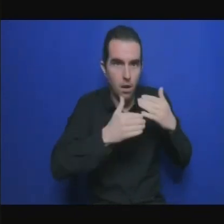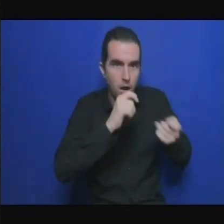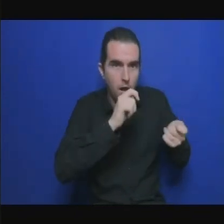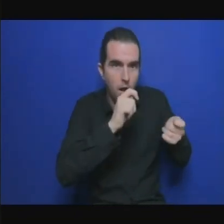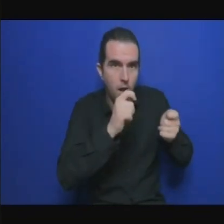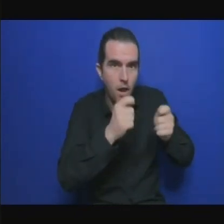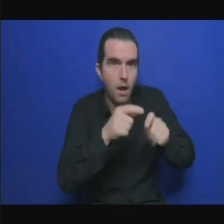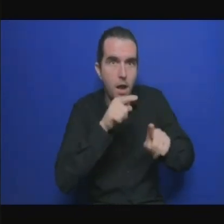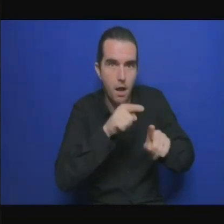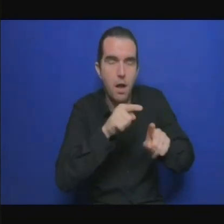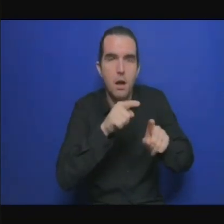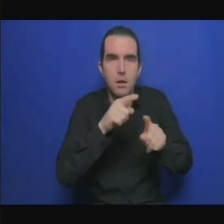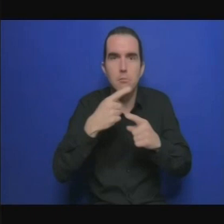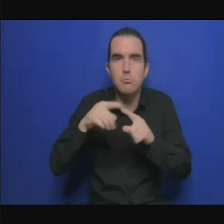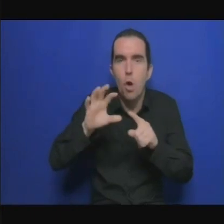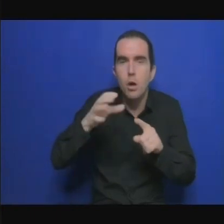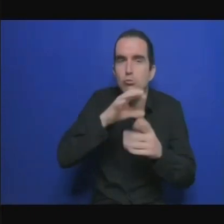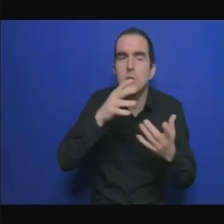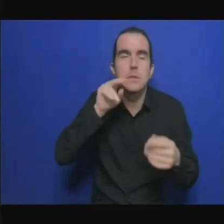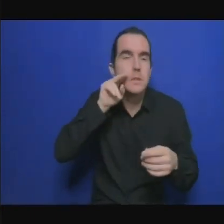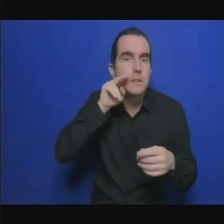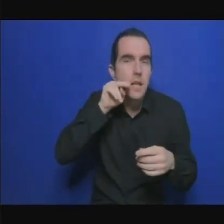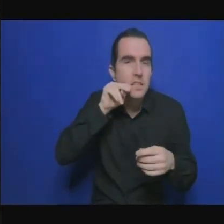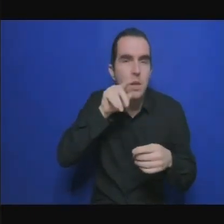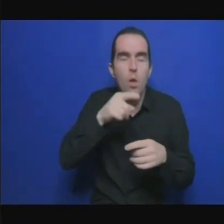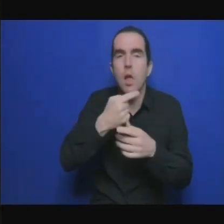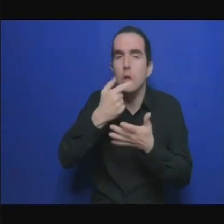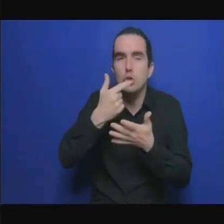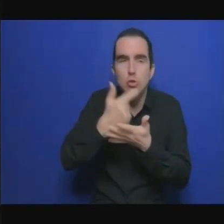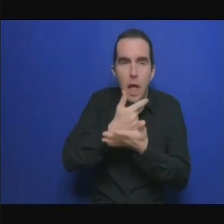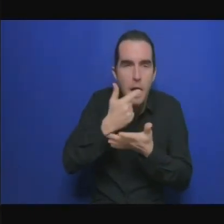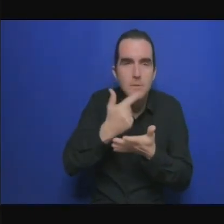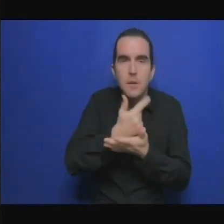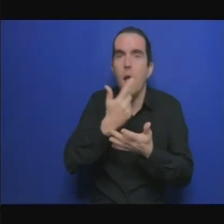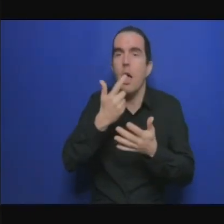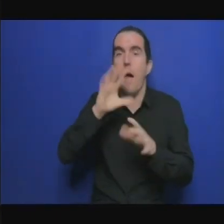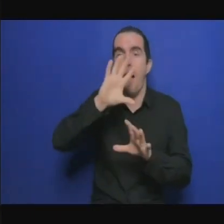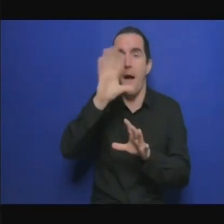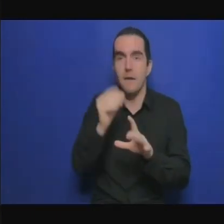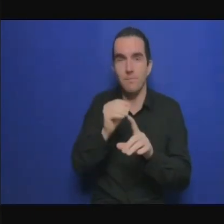en fait ça existe mais comme personne ne l'utilise on le brûle